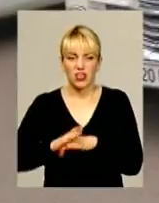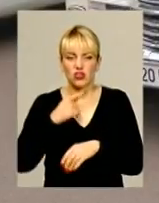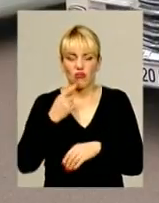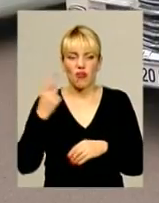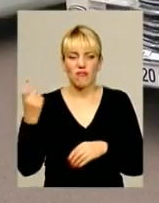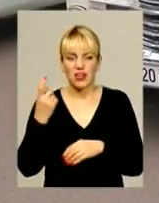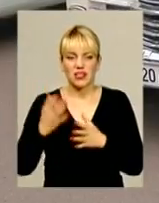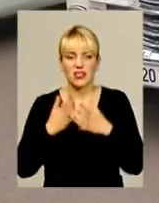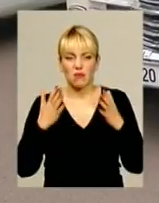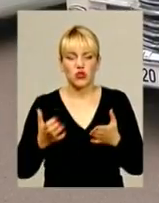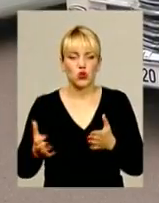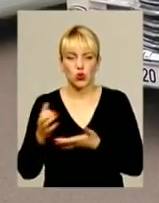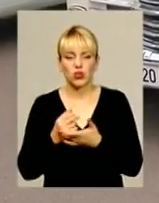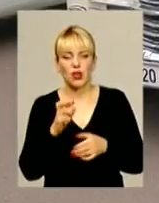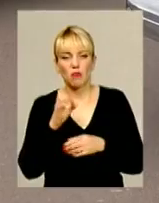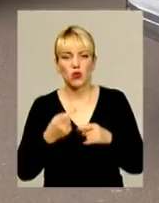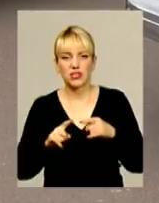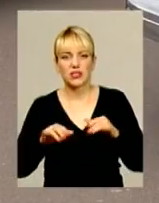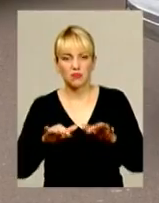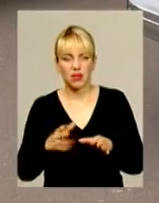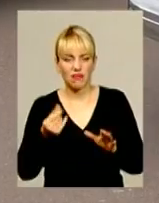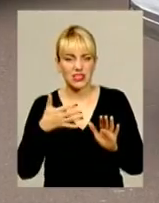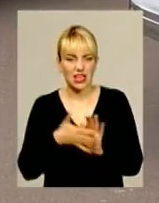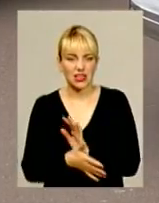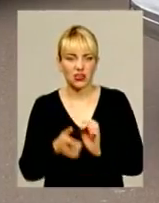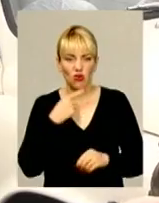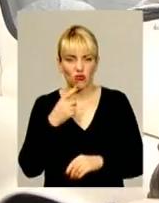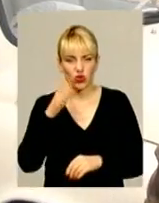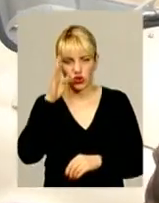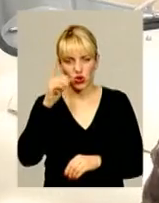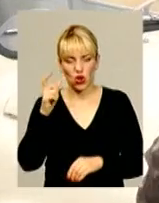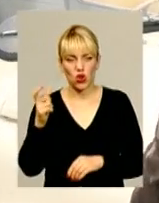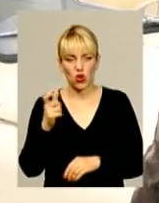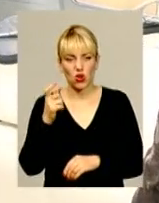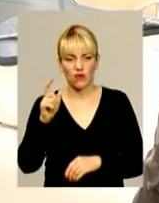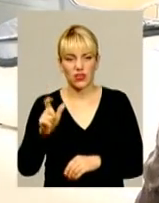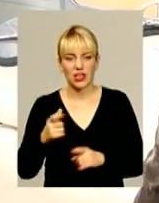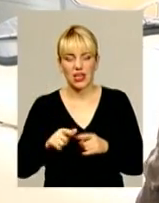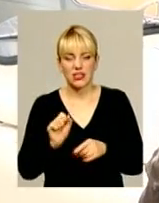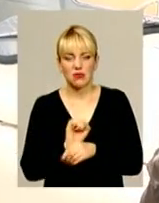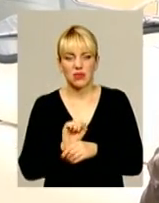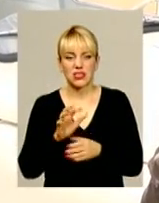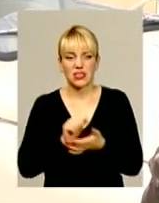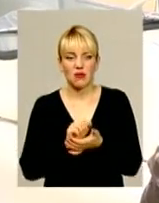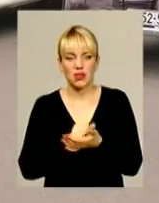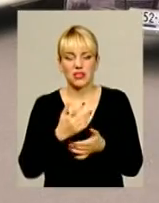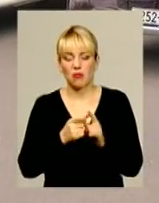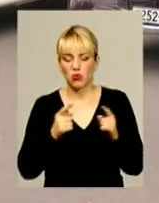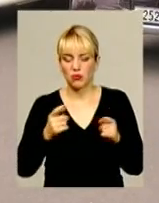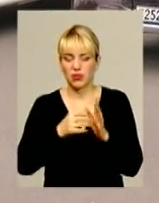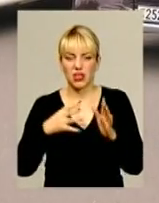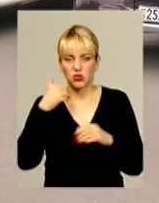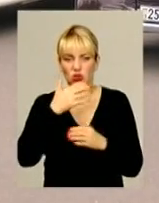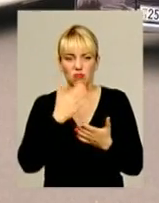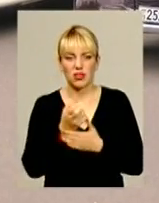найбільшої у місті колекції. Бо справа це надто затратна, каже чоловік. Ретро-автомобілями займаються вже на протязі 15 років. Має